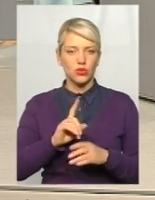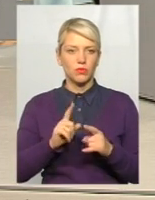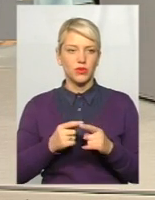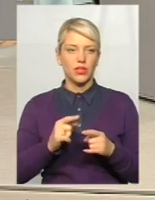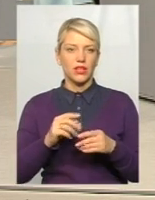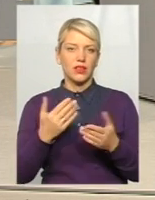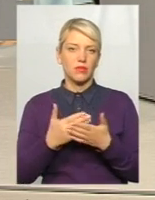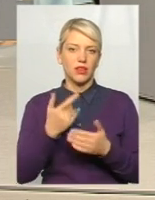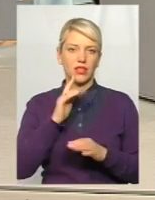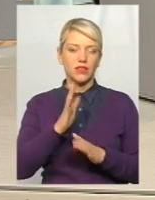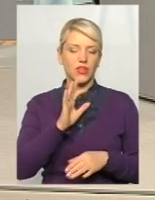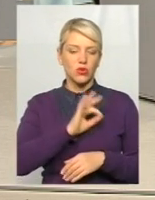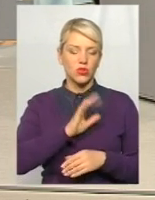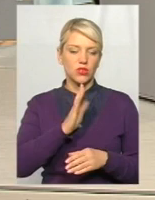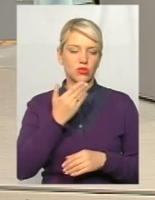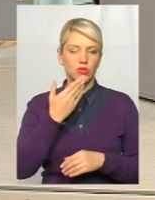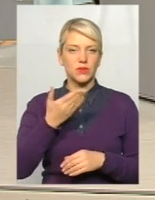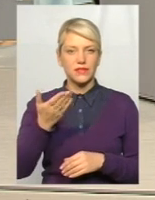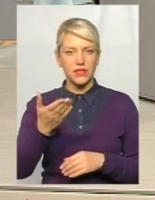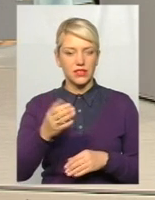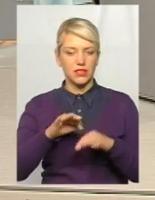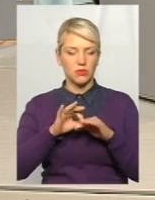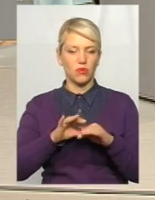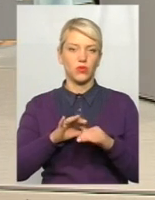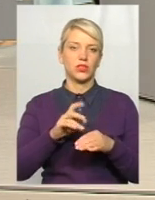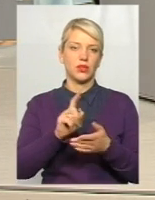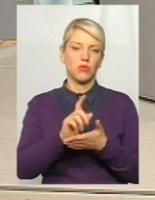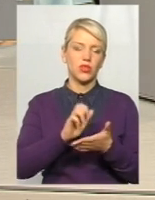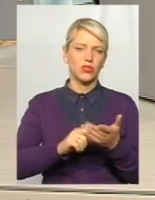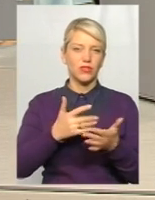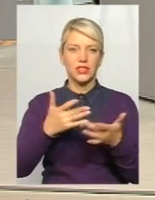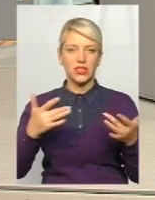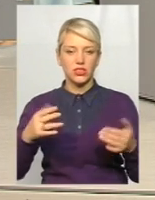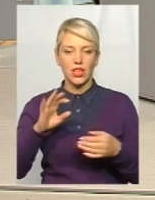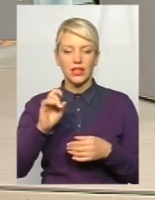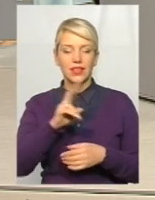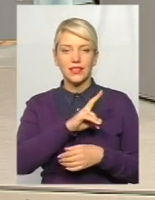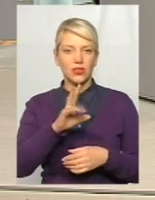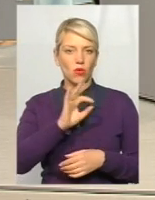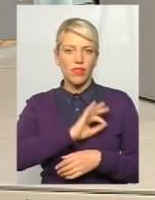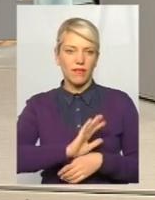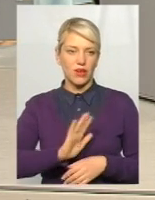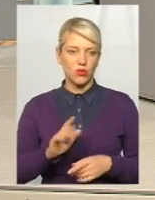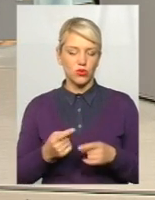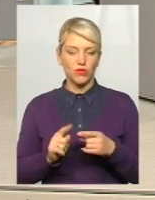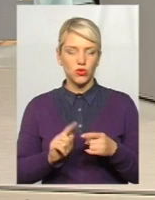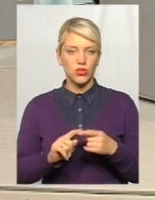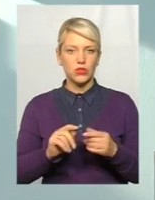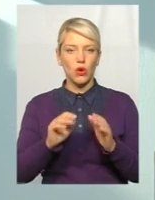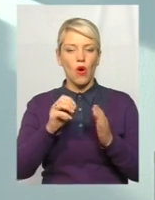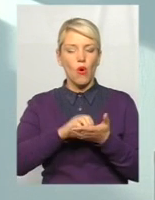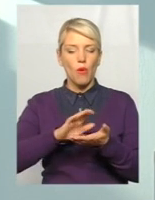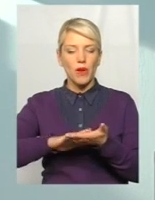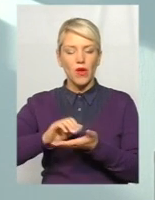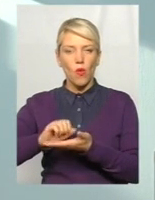регламентовну звітність, статистику, подкову таке інше. І ніхто за великим рахунком не використовує ці облікові системи для